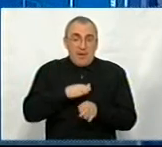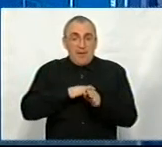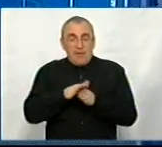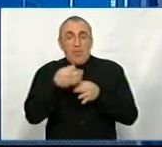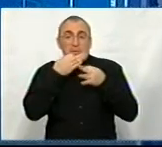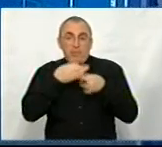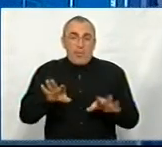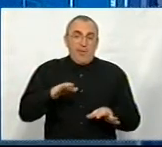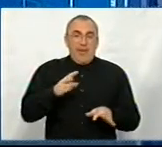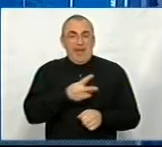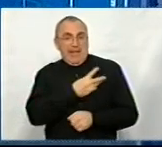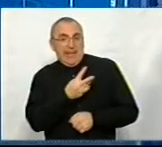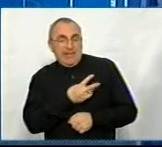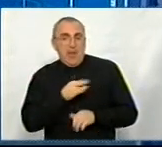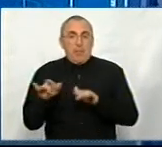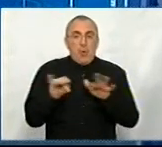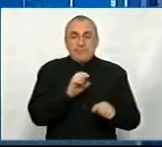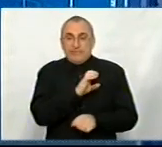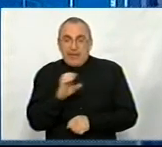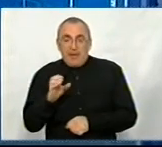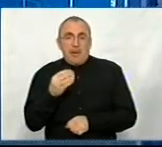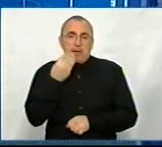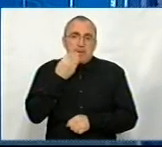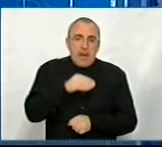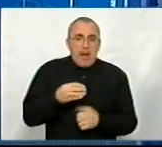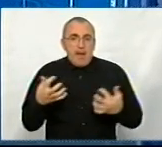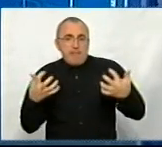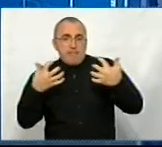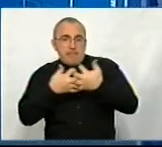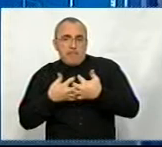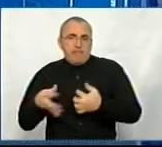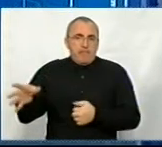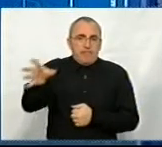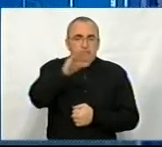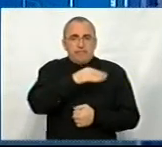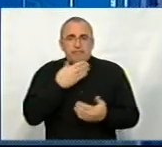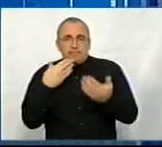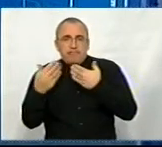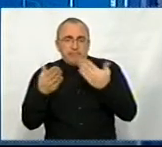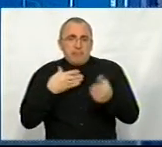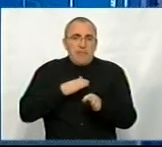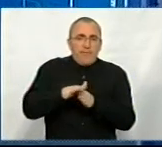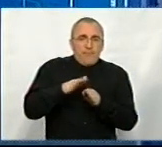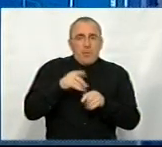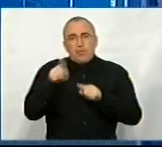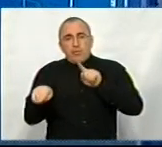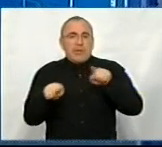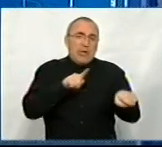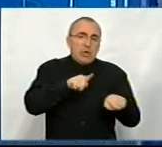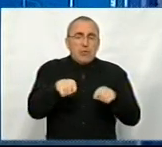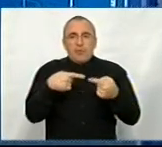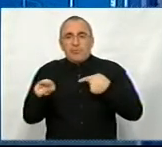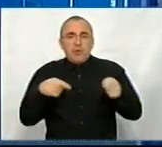будь-які ініціативи, процеси, потрібна якісна комунікація між усіма, від кого залежить виконання того чи іншого